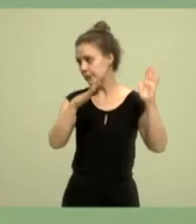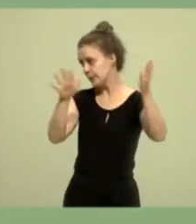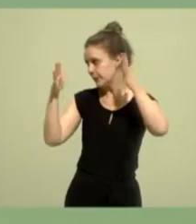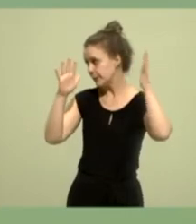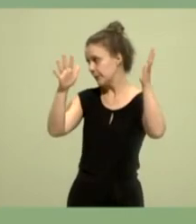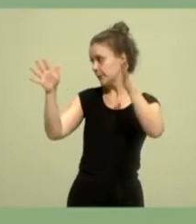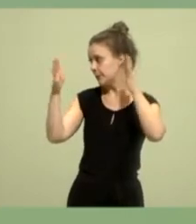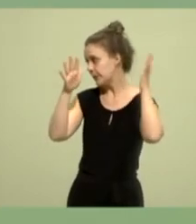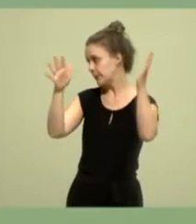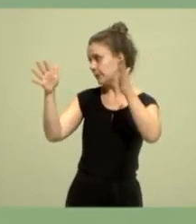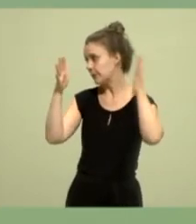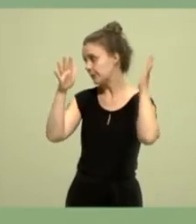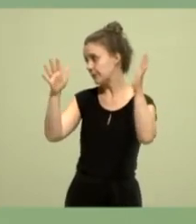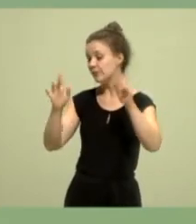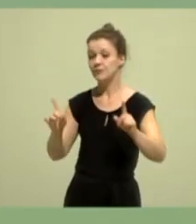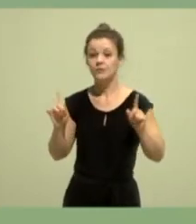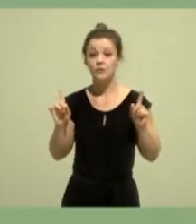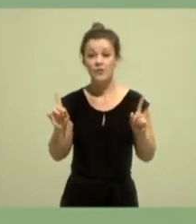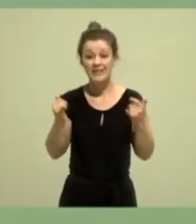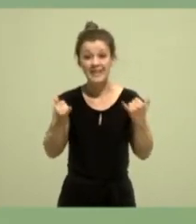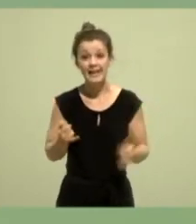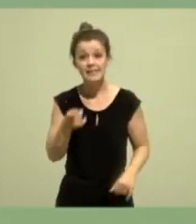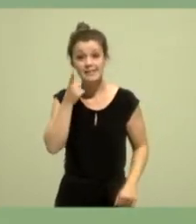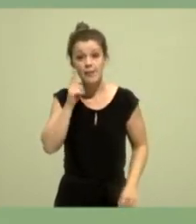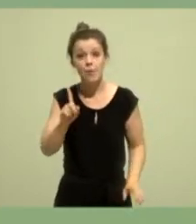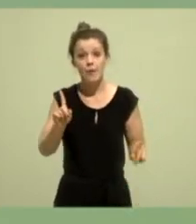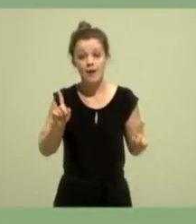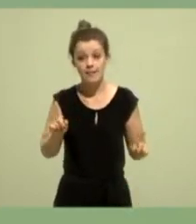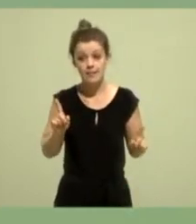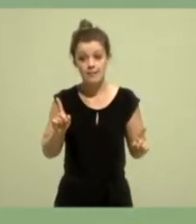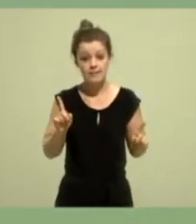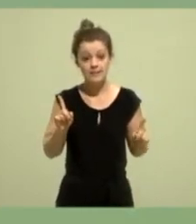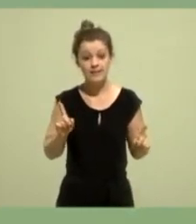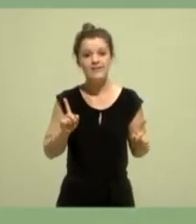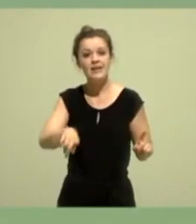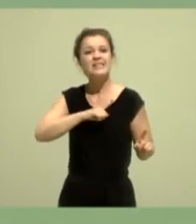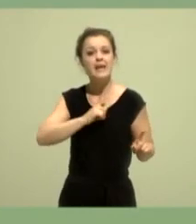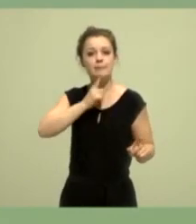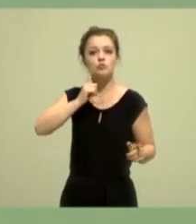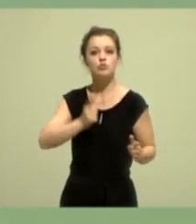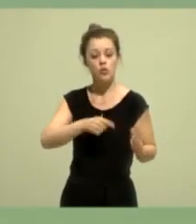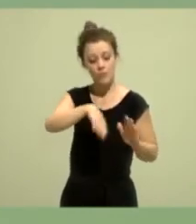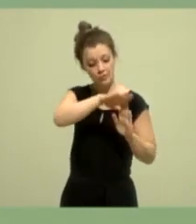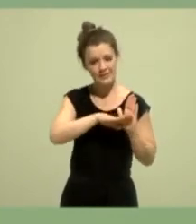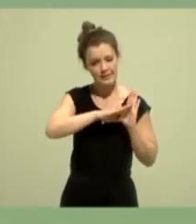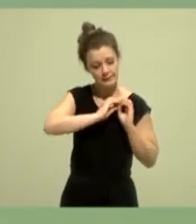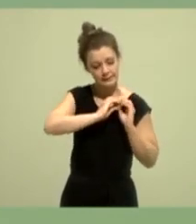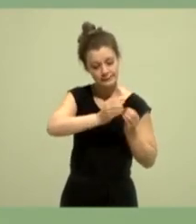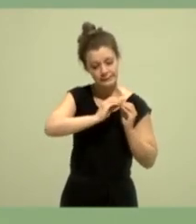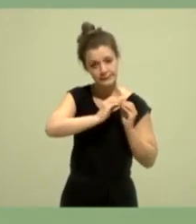Und es wird gerade an einem Selbstbestimmungsgesetz gearbeitet, was eine echte